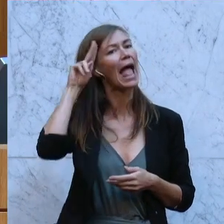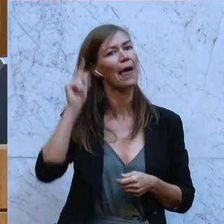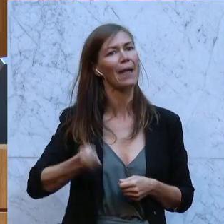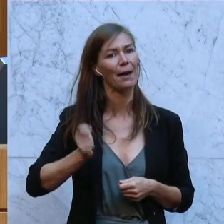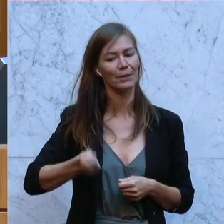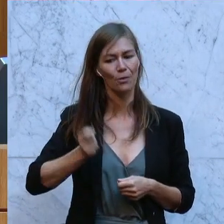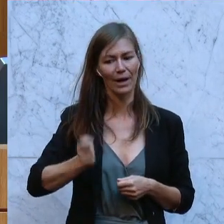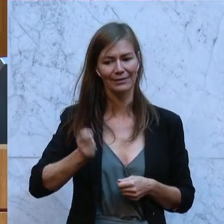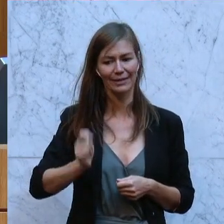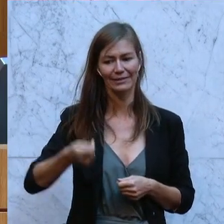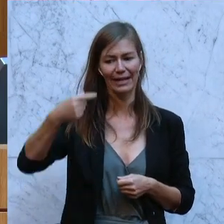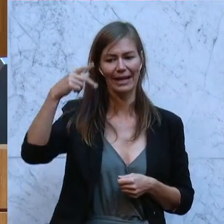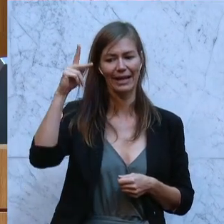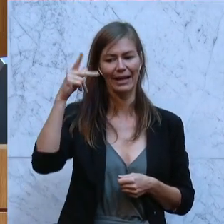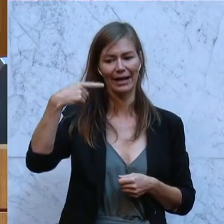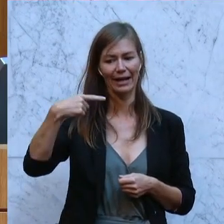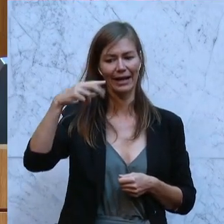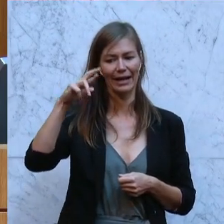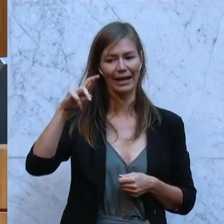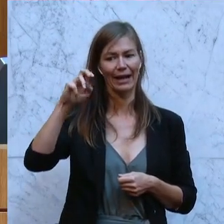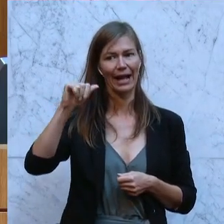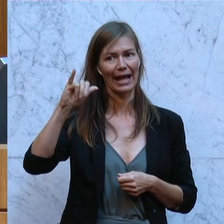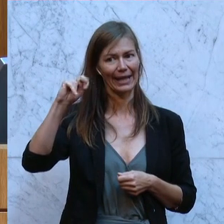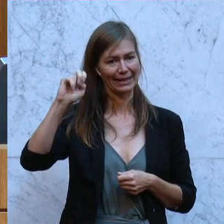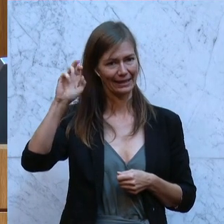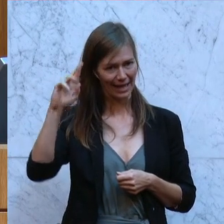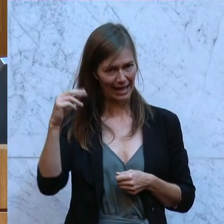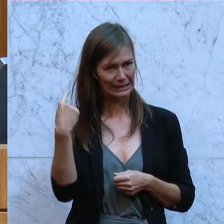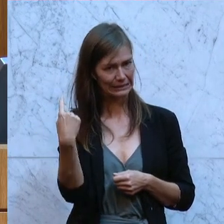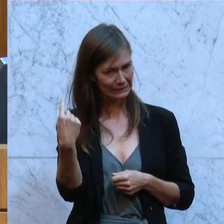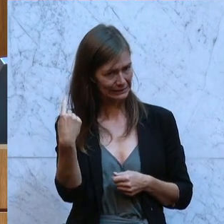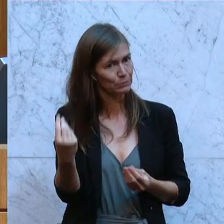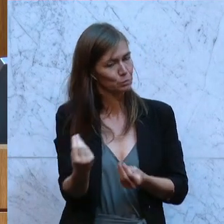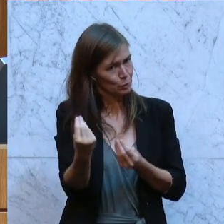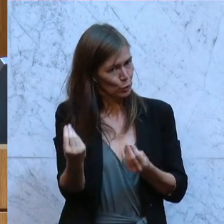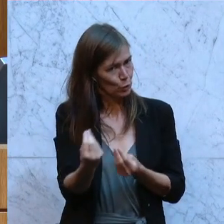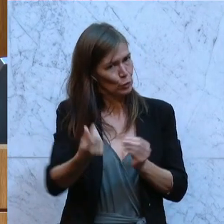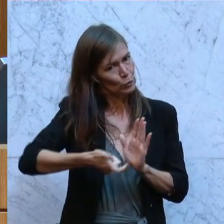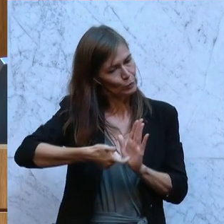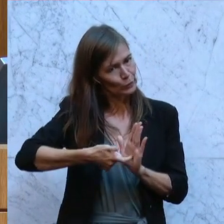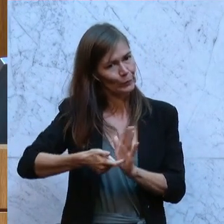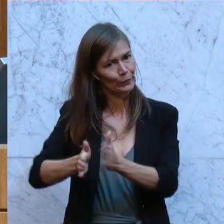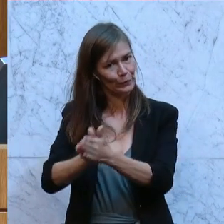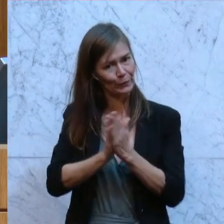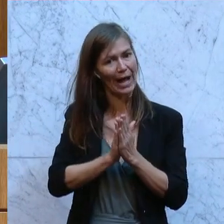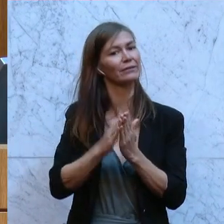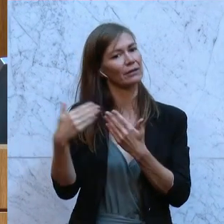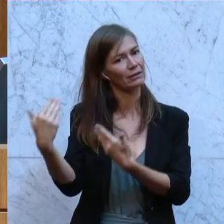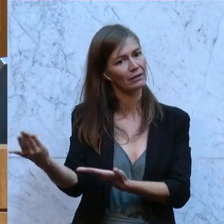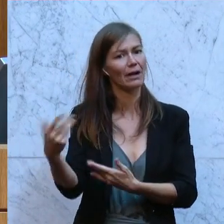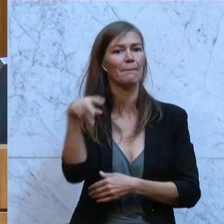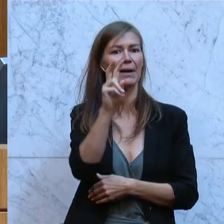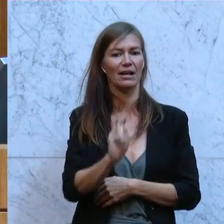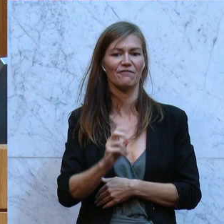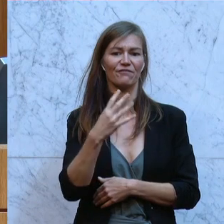als Antragsteller zur Begründung des dringlichen Antrages das Wort erteilen. Gemäß § 74a Absatz